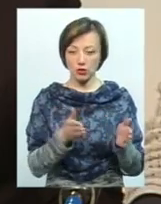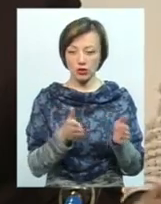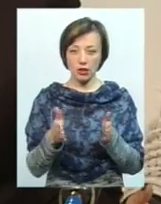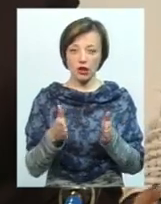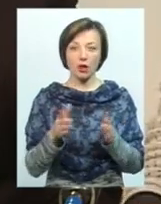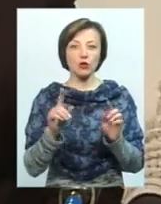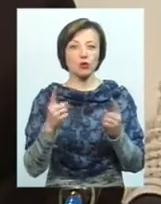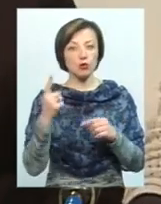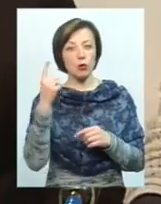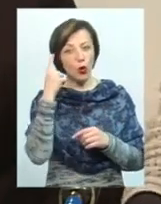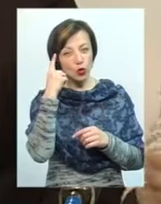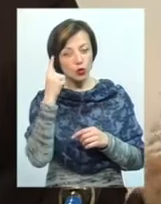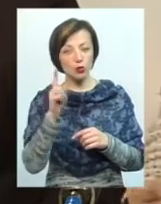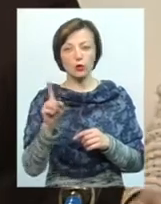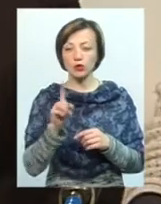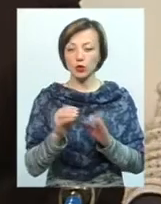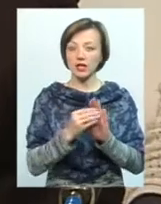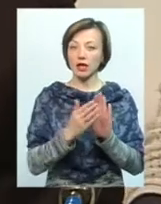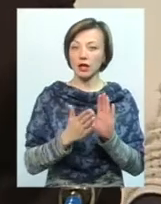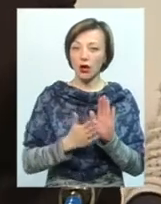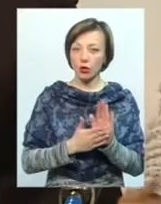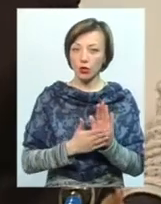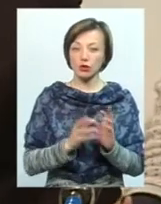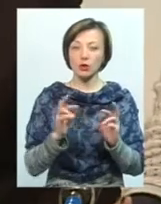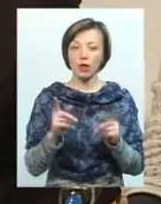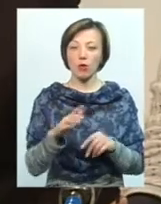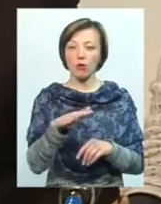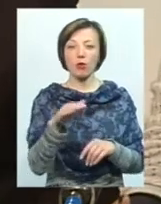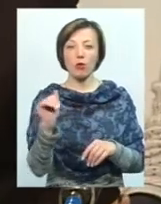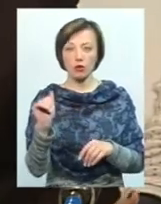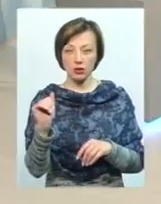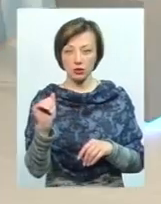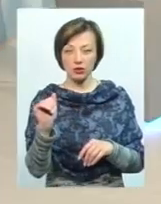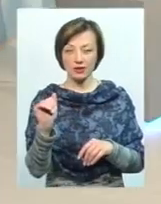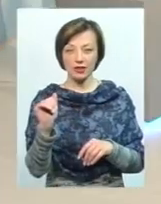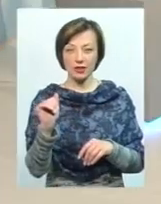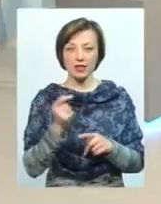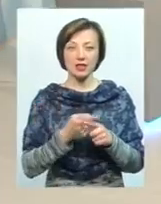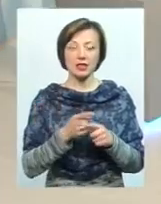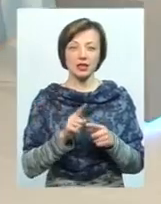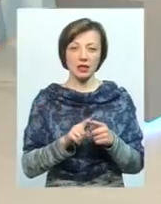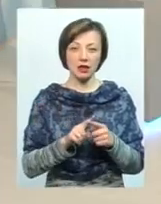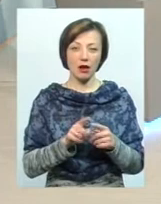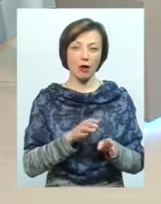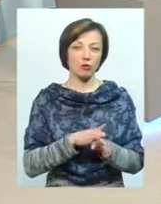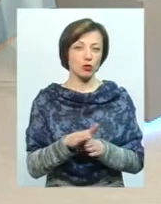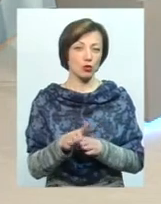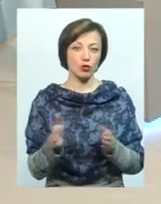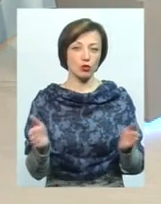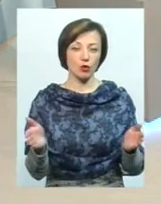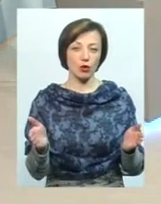вони чомусь подумали, що вони, задекларуючи їх як позичку, так, третьим особам, що це абсолютно там,